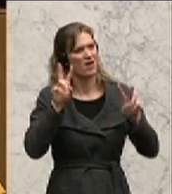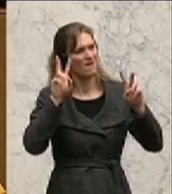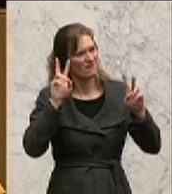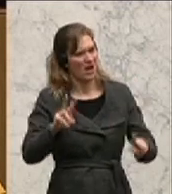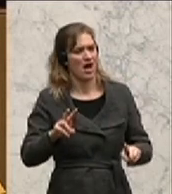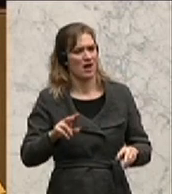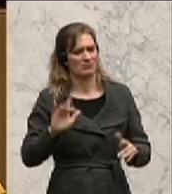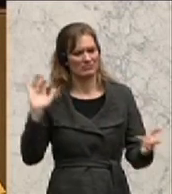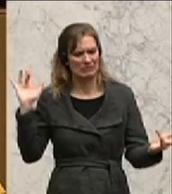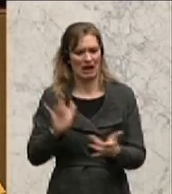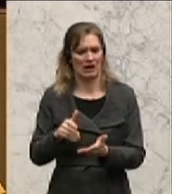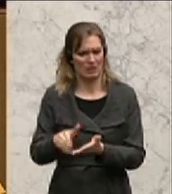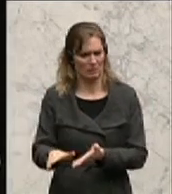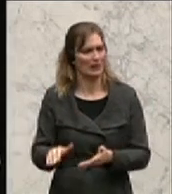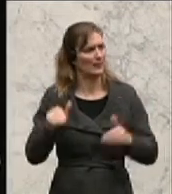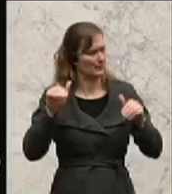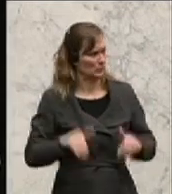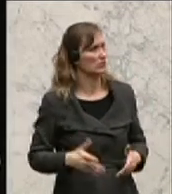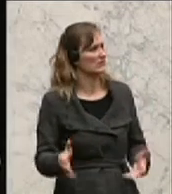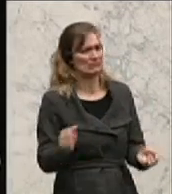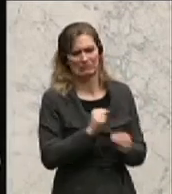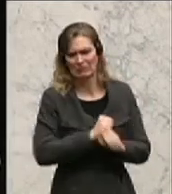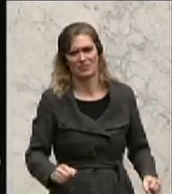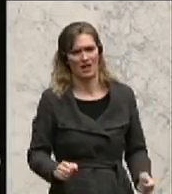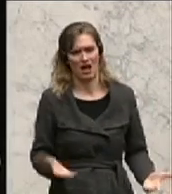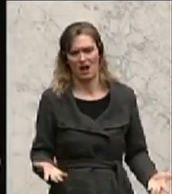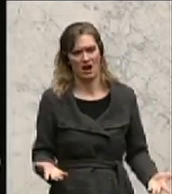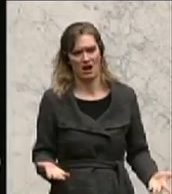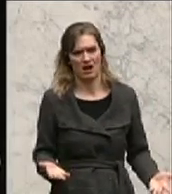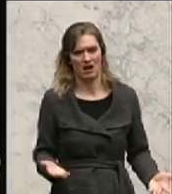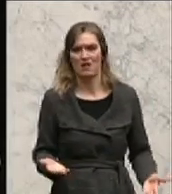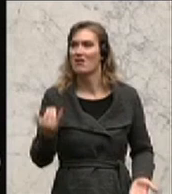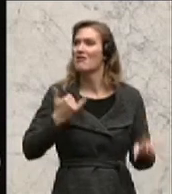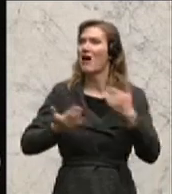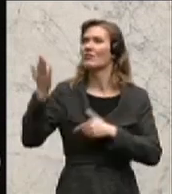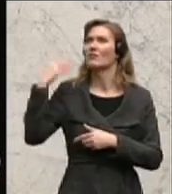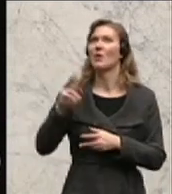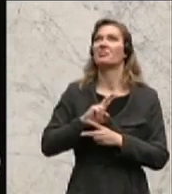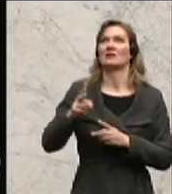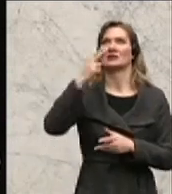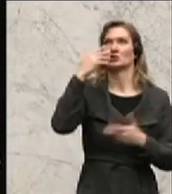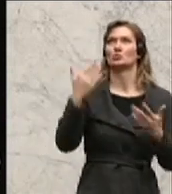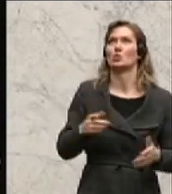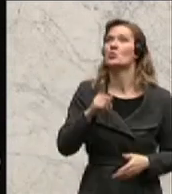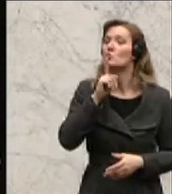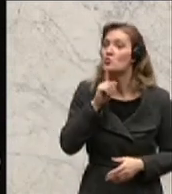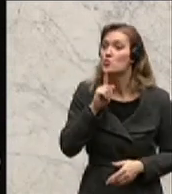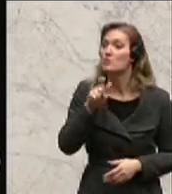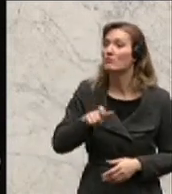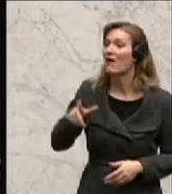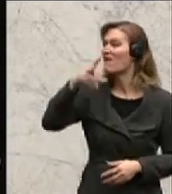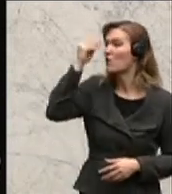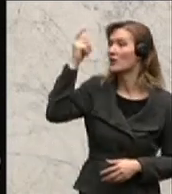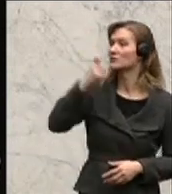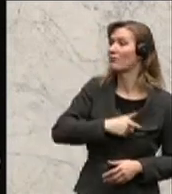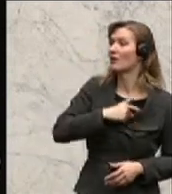entgegenzutreten. Das ist ein Skandal, wie er in den letzten Jahren noch nie da gewesen ist. Nur weil die Südtiroler Volkspartei